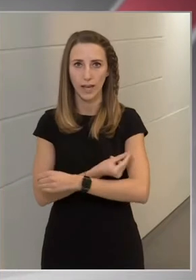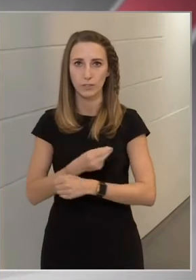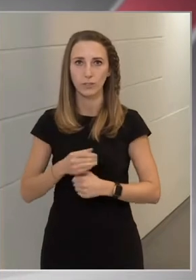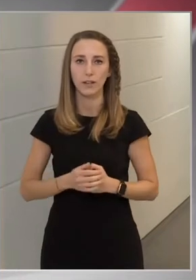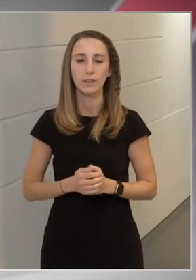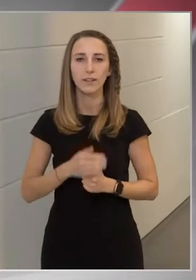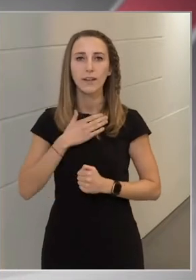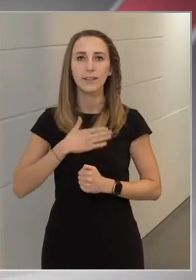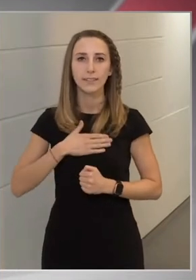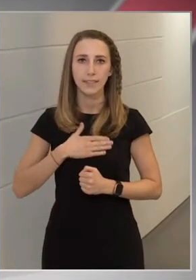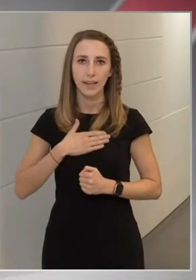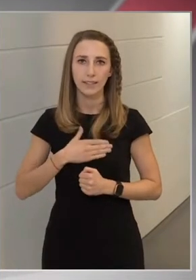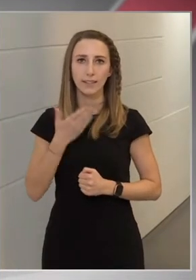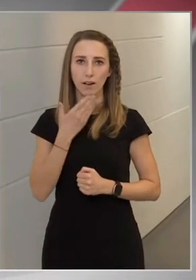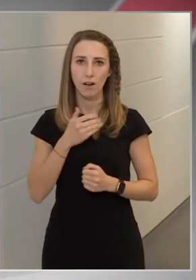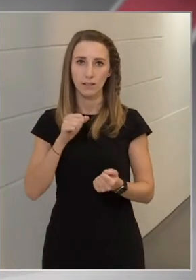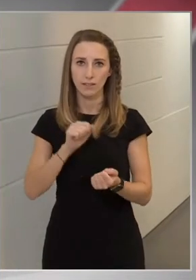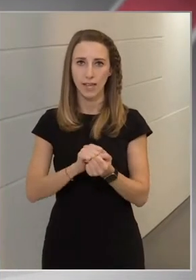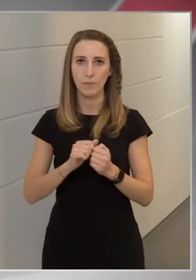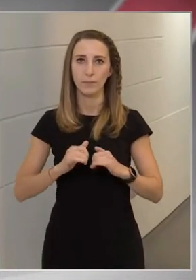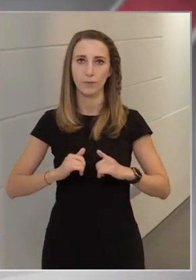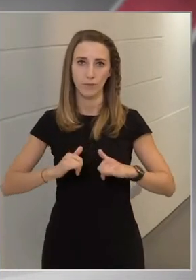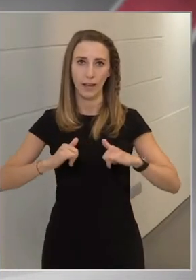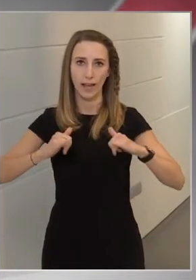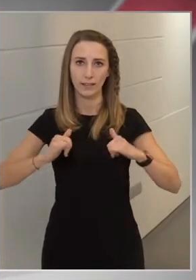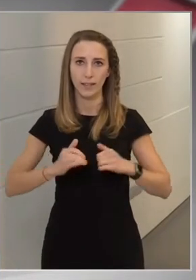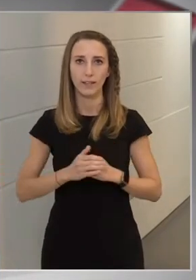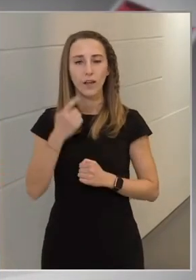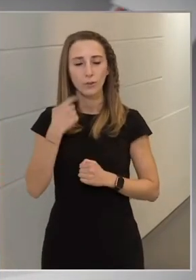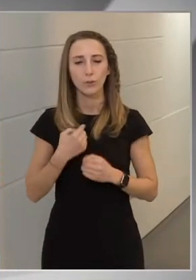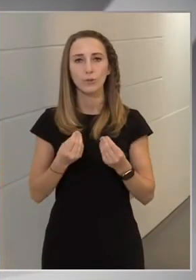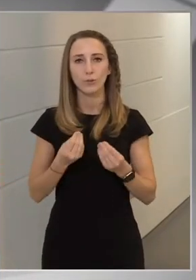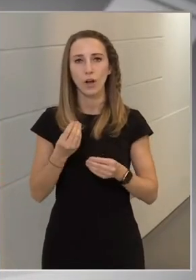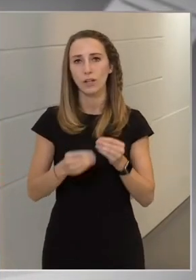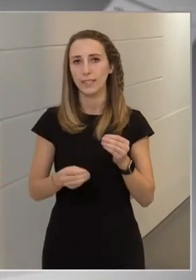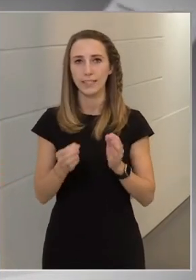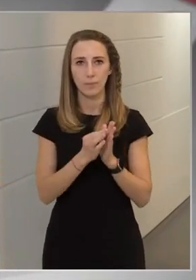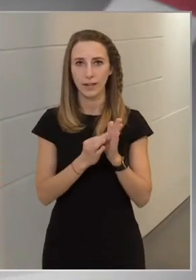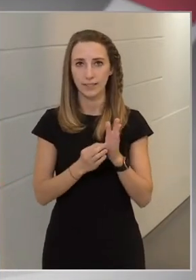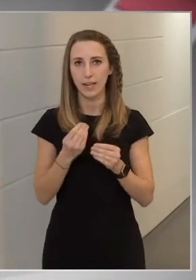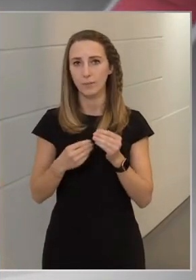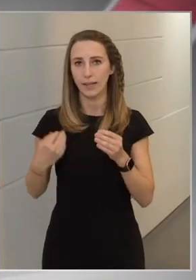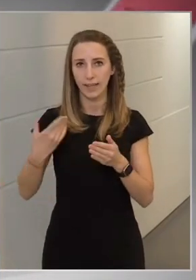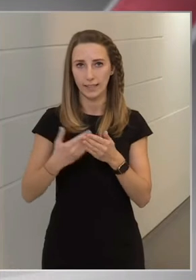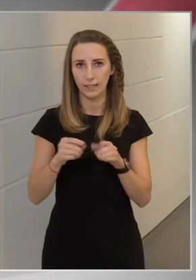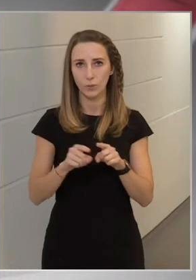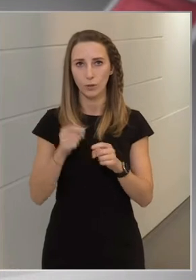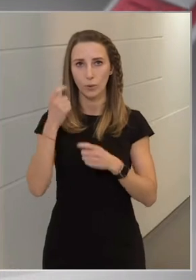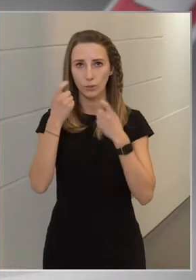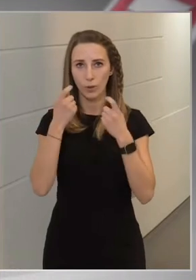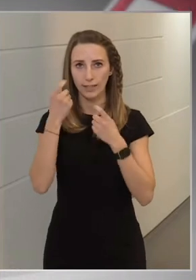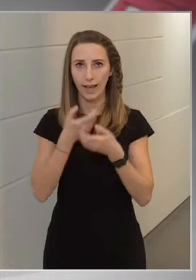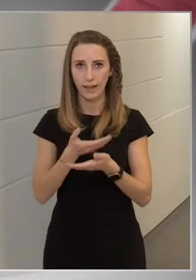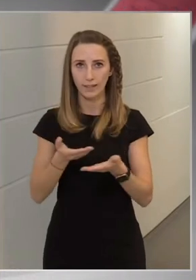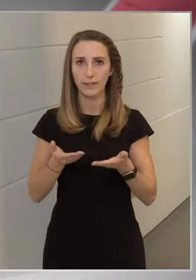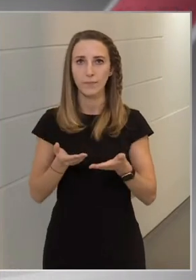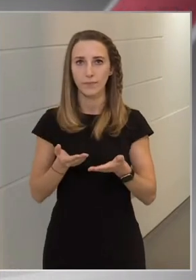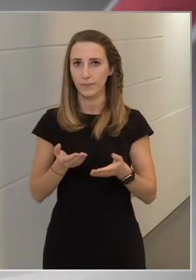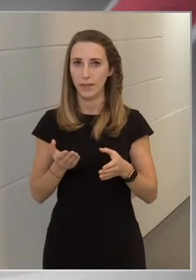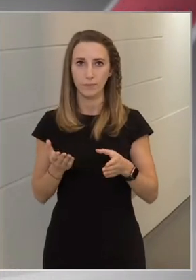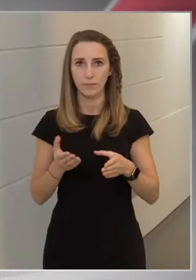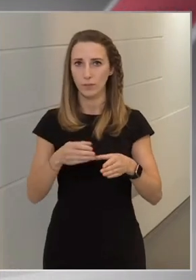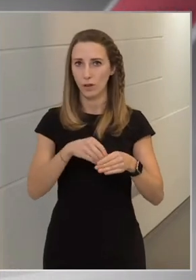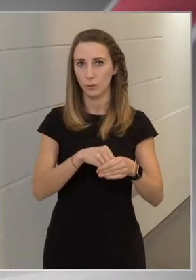Azt szeretnénk, hogyha ez a szám növekedne, tudjuk azt, hogy sokan azért nem regisztráltak, mert eddig úgy gondolták, hogy ők nem